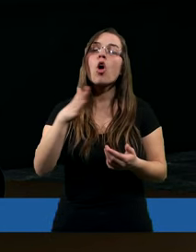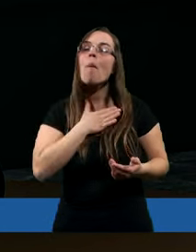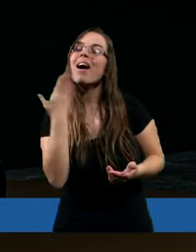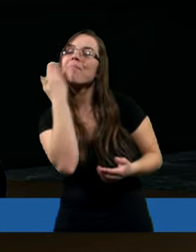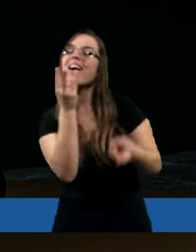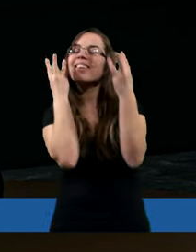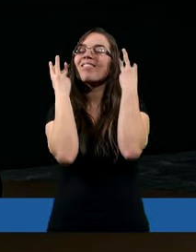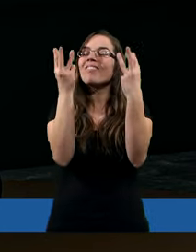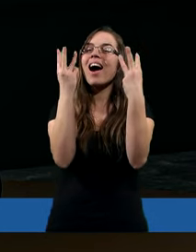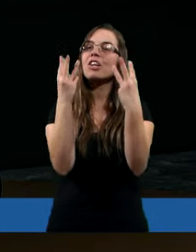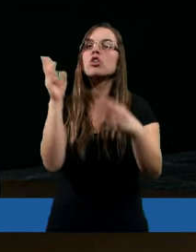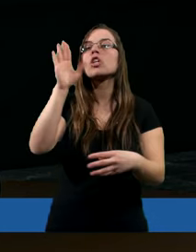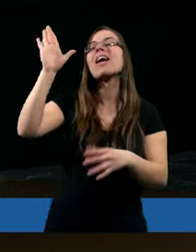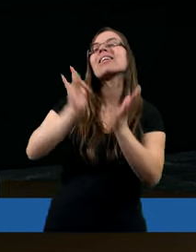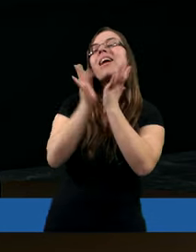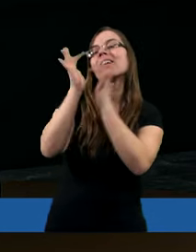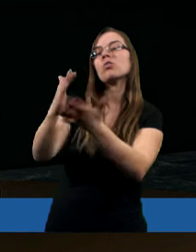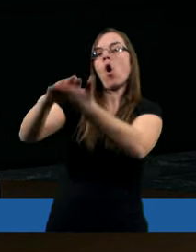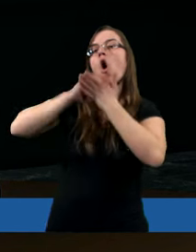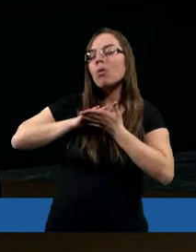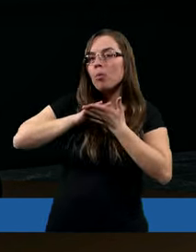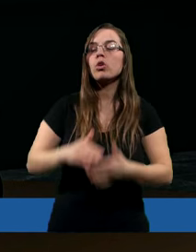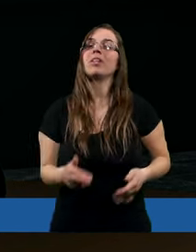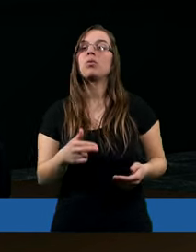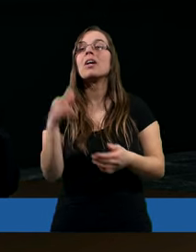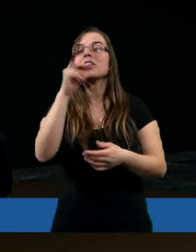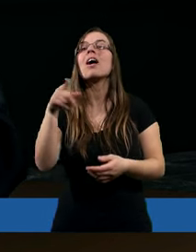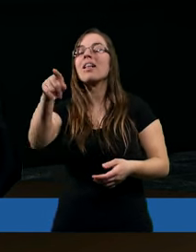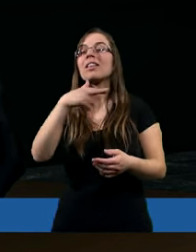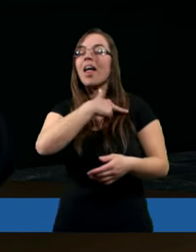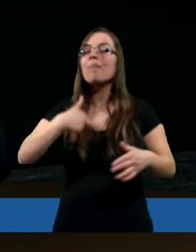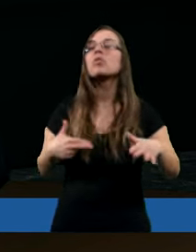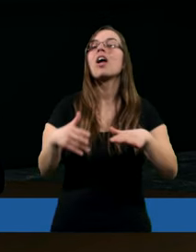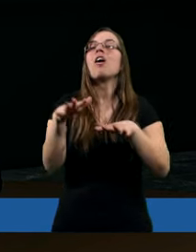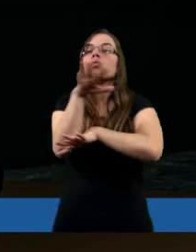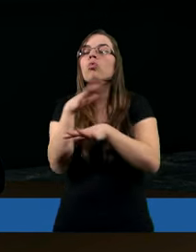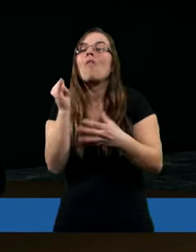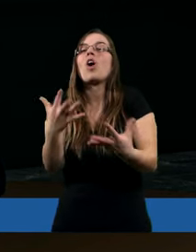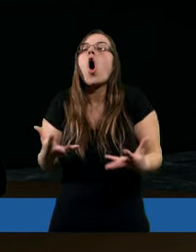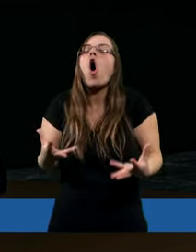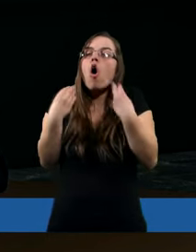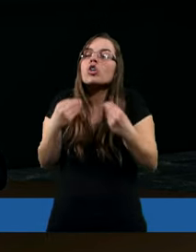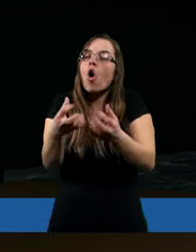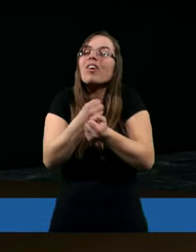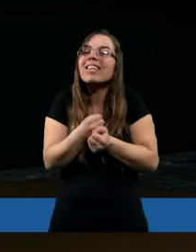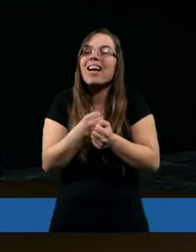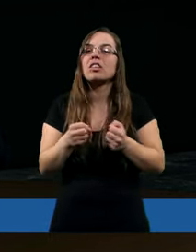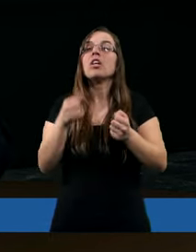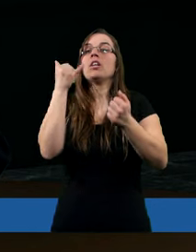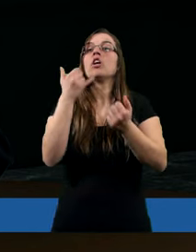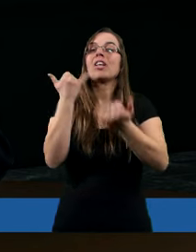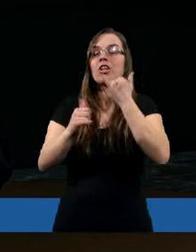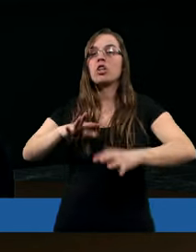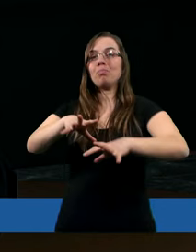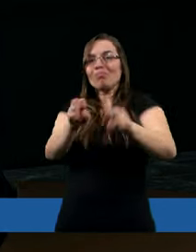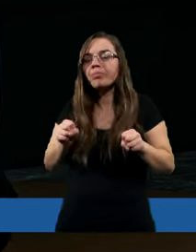uwadze, to te nasze w cudzysłowiu osiągnięcia, że powstrzymamy się